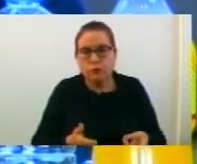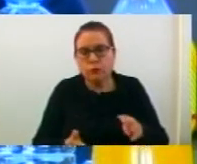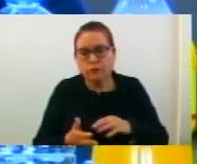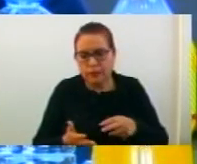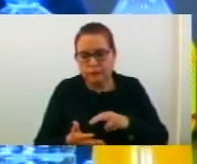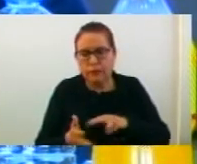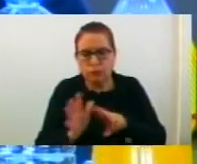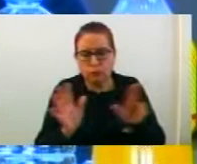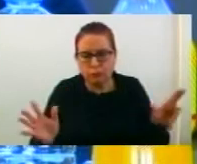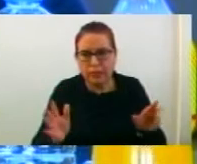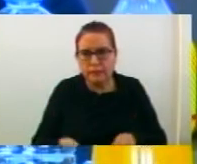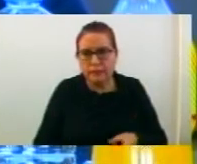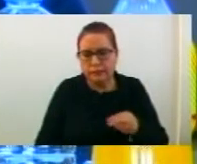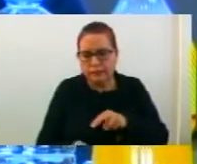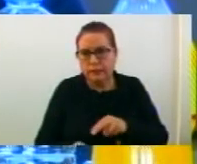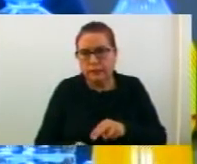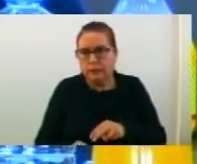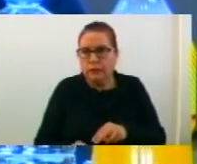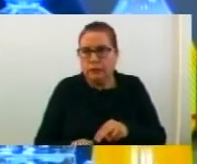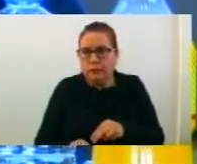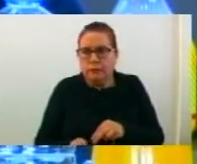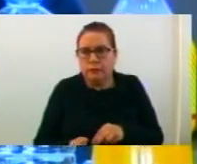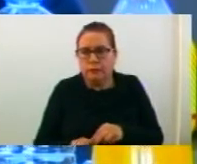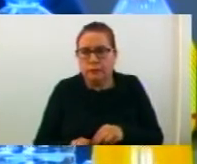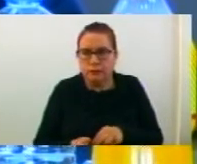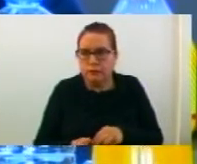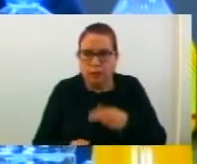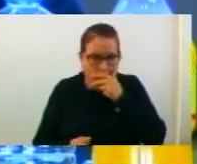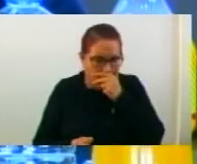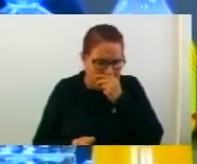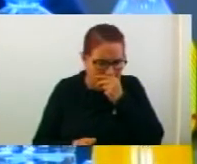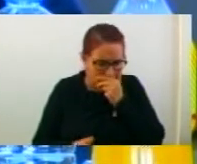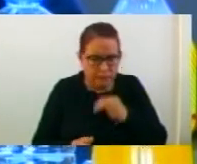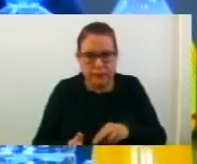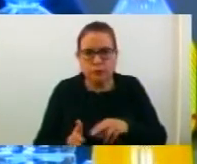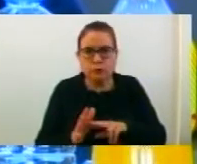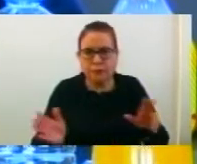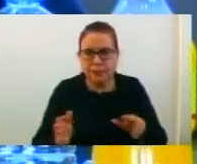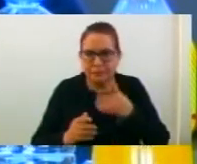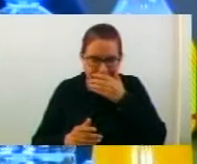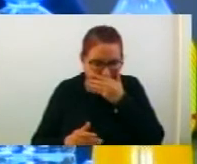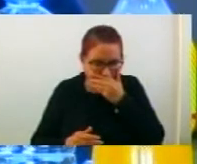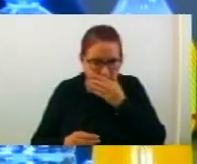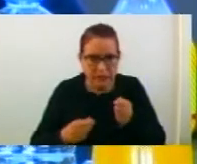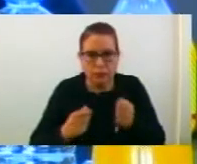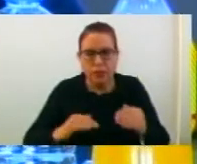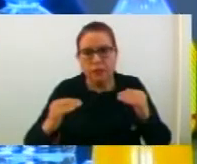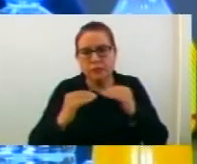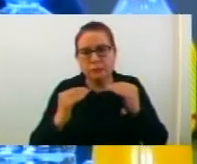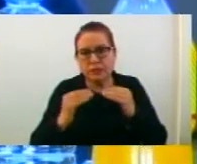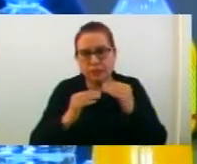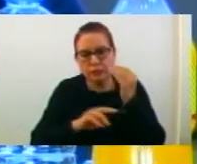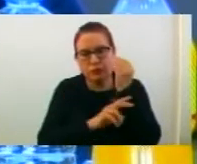-2018 година. Предлог-планот да се достави до Министерството за